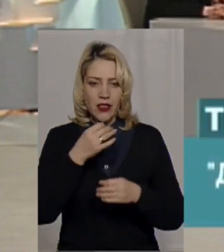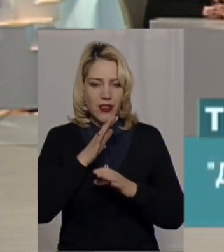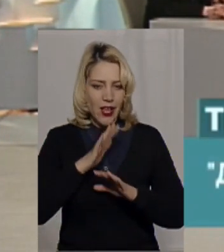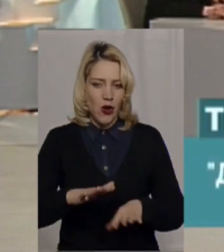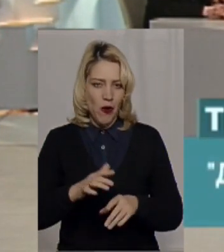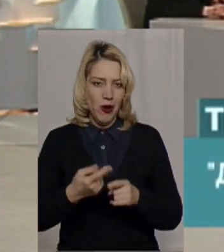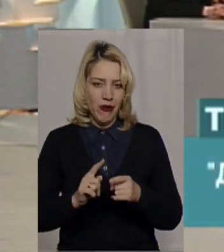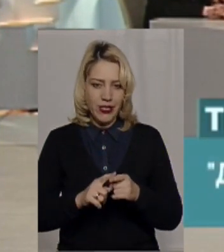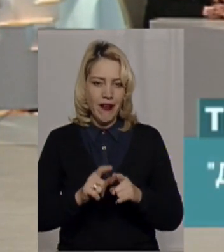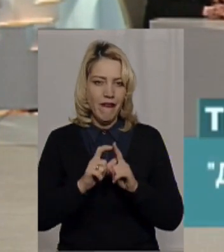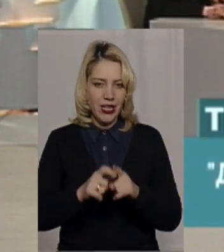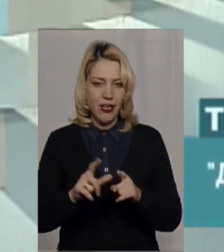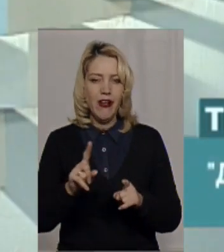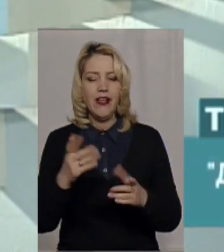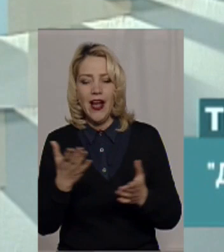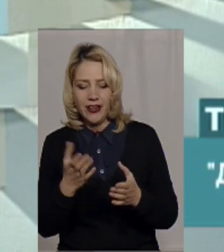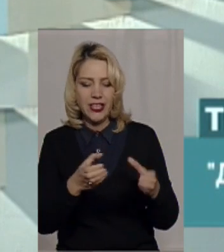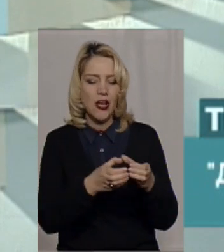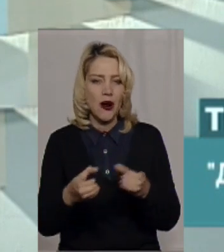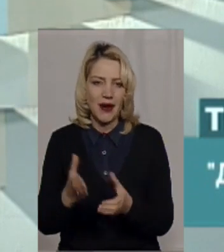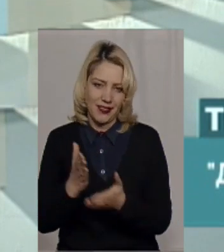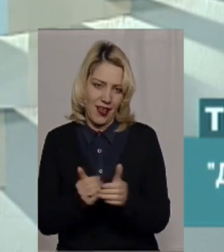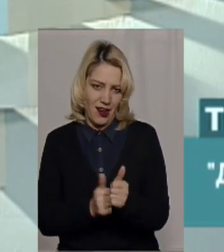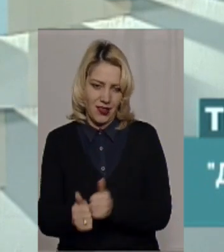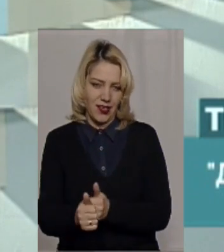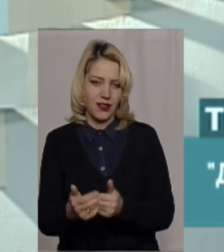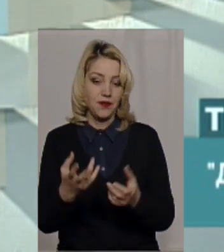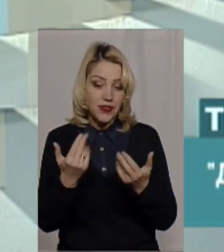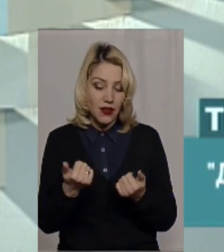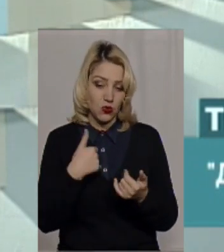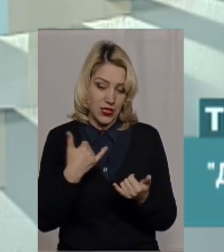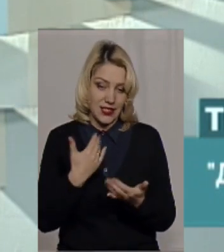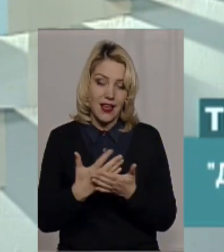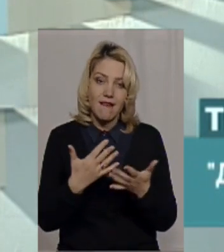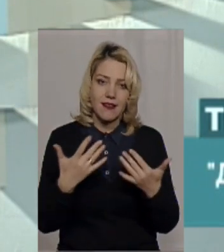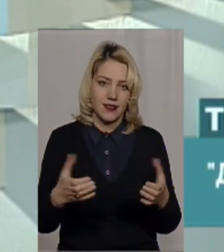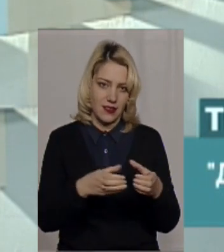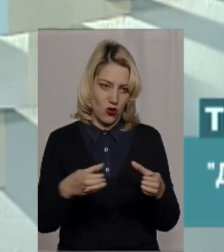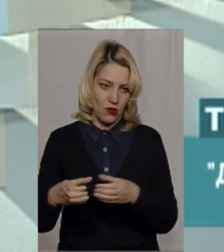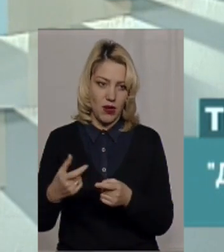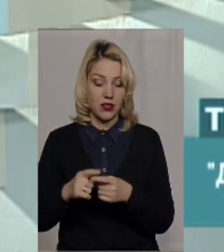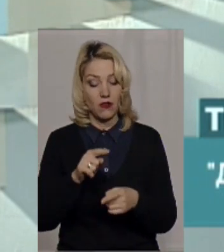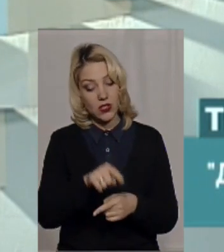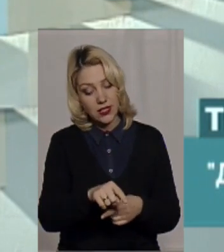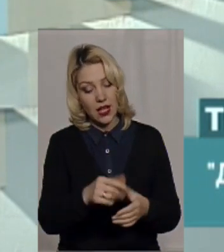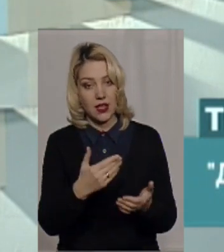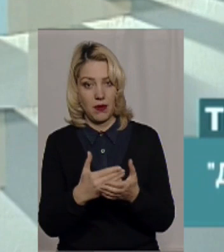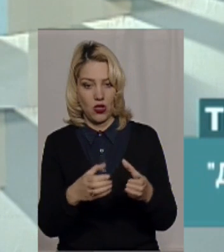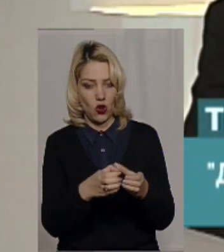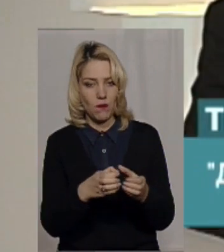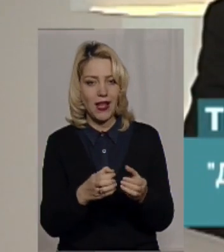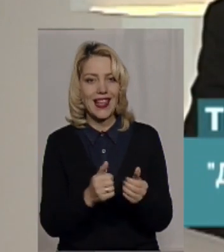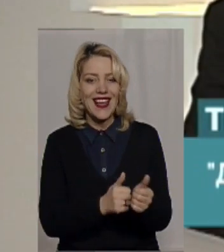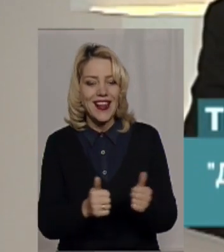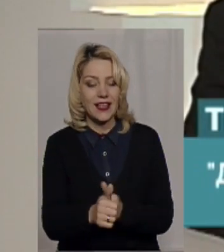насправді, вислів, які з громад є лідерами. От у нас є різні, насправді, громади, і кожен із них можна сказати, оця громада лідер в цих